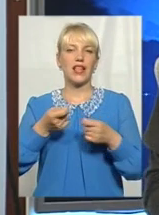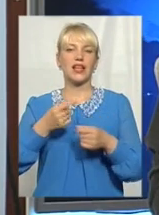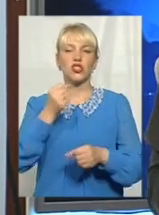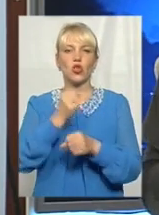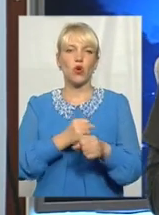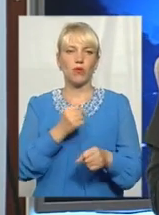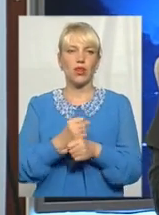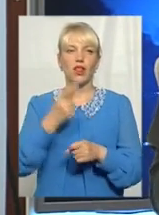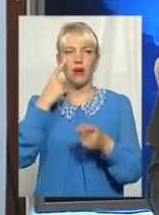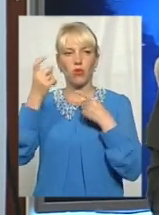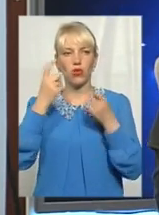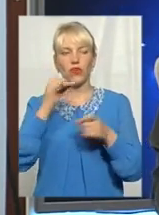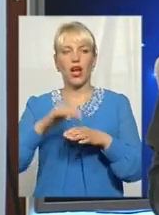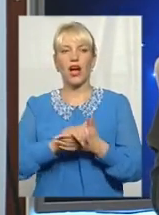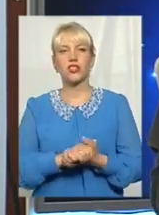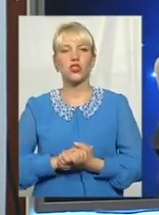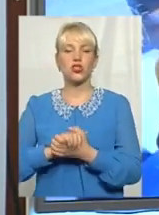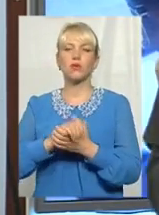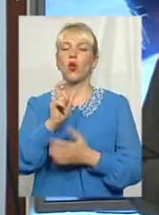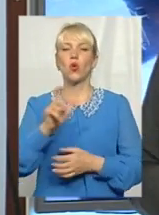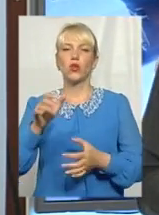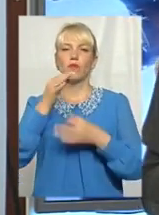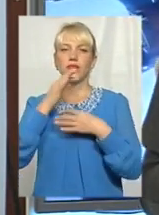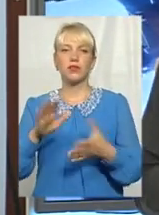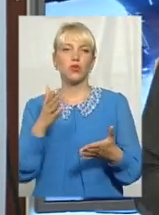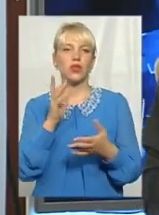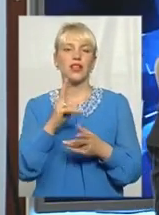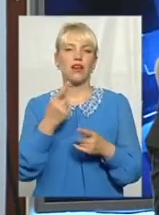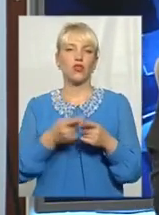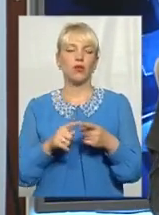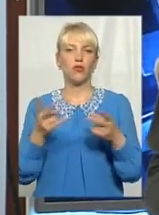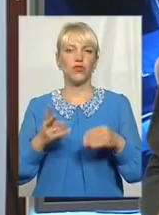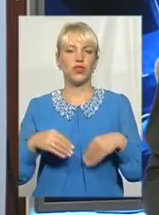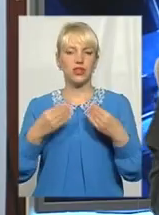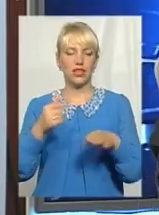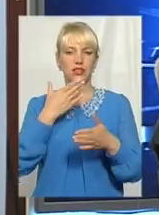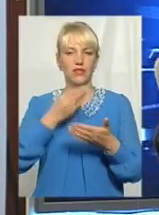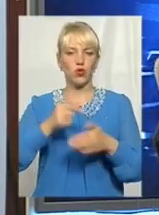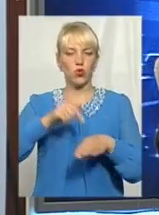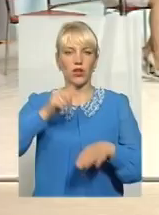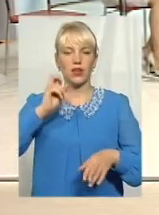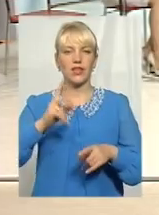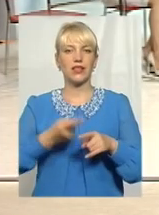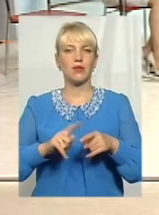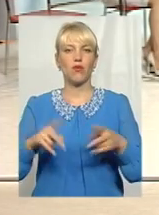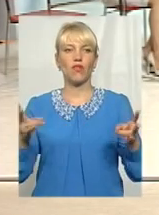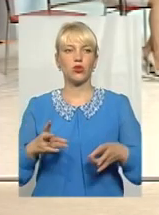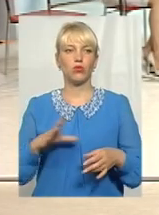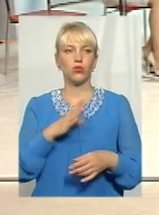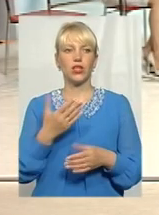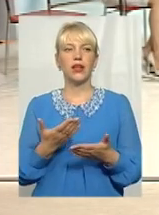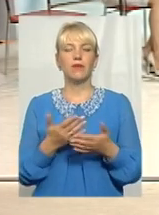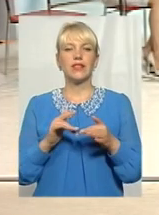проінформувала, а суспільству людям не сподобалось? Як вони мають дати свою реакцію? Яким чином це має відбуватись? Справа тому,